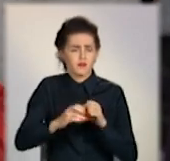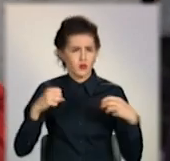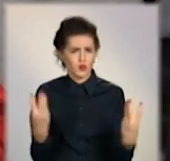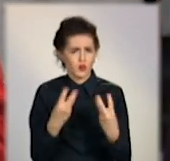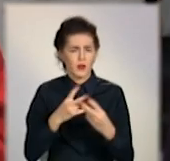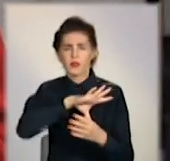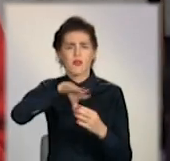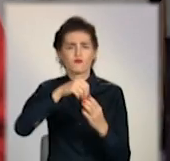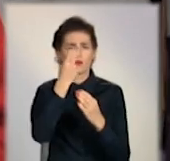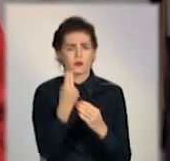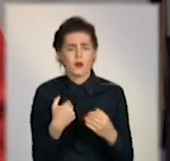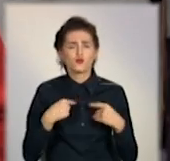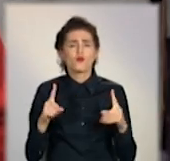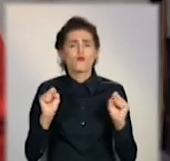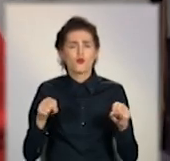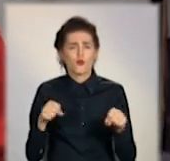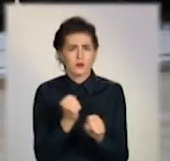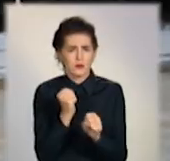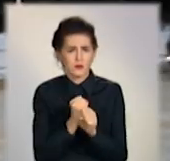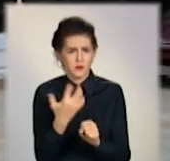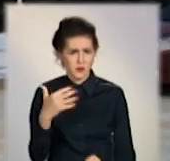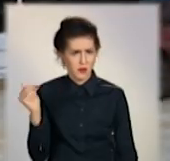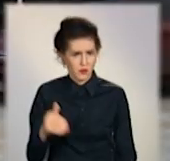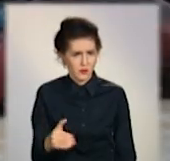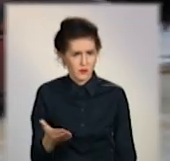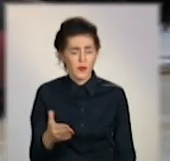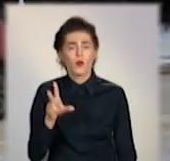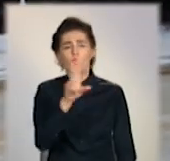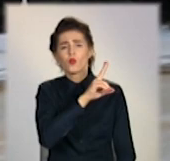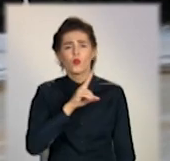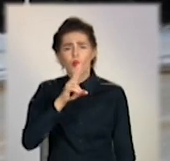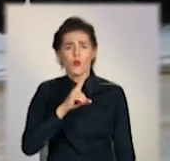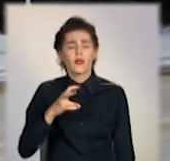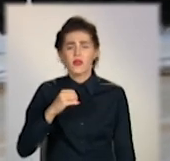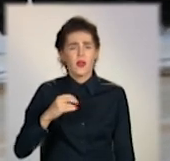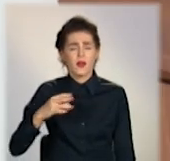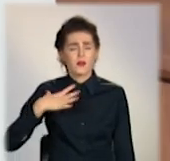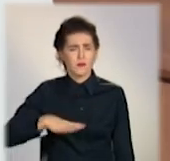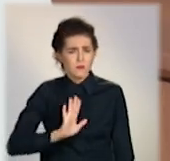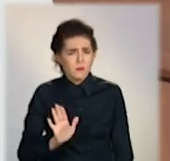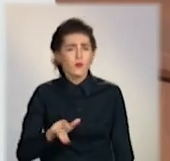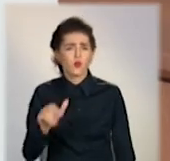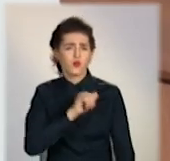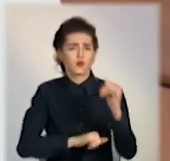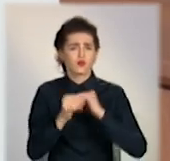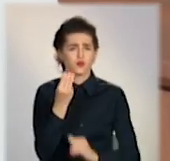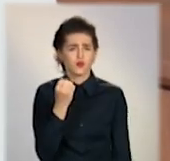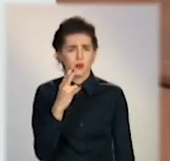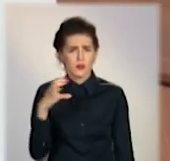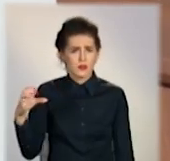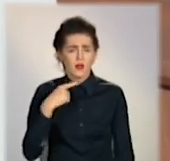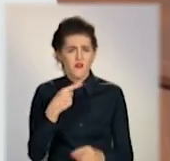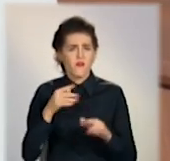можна зробити за 50 тисяч? Я що, нову хату строю? Ті, хто не погоджується з висновками БТІ, мають ще один шанс, каже